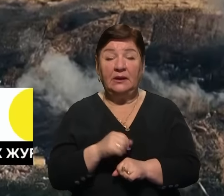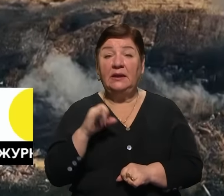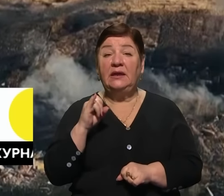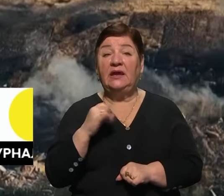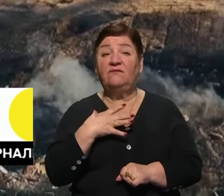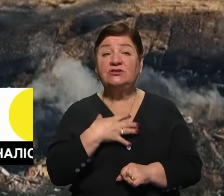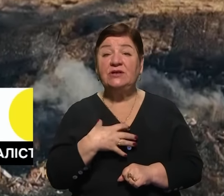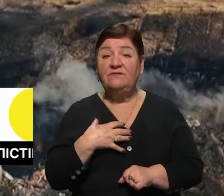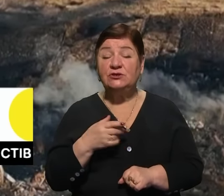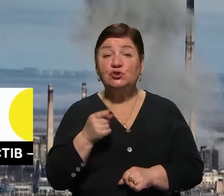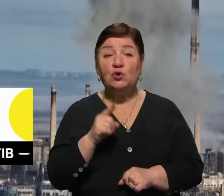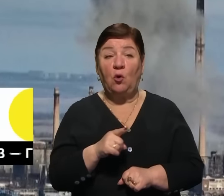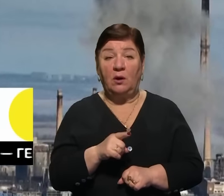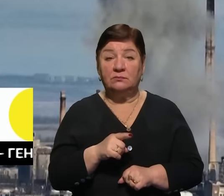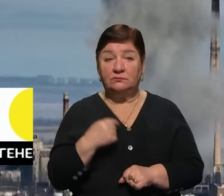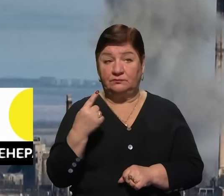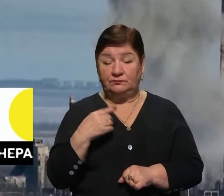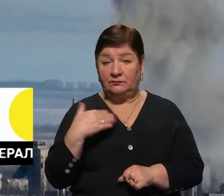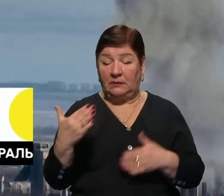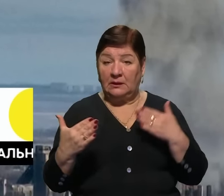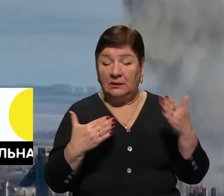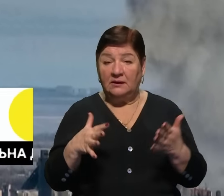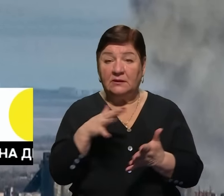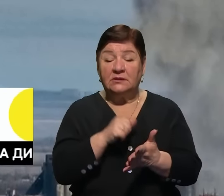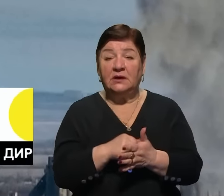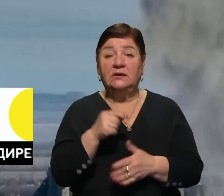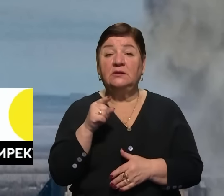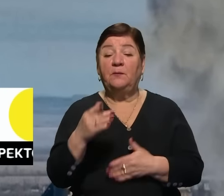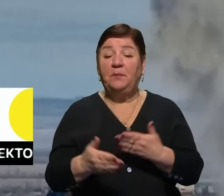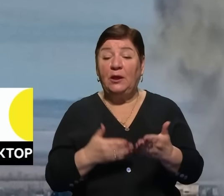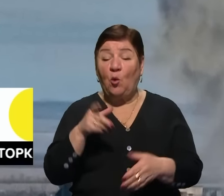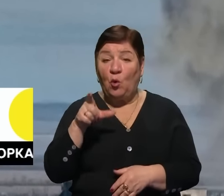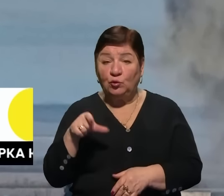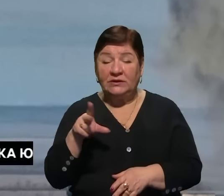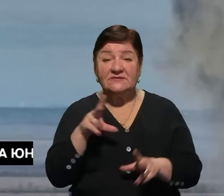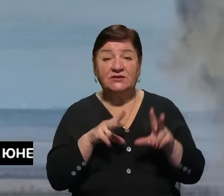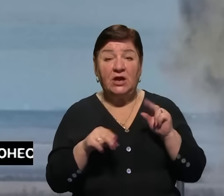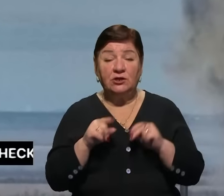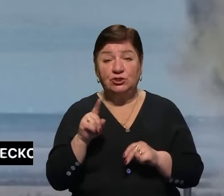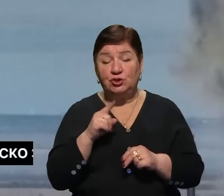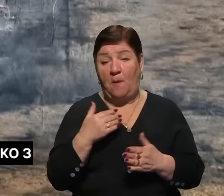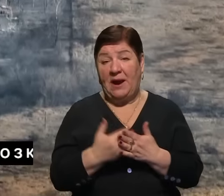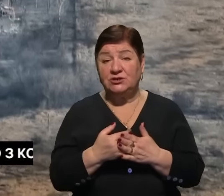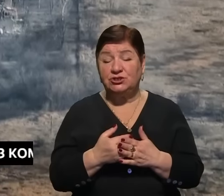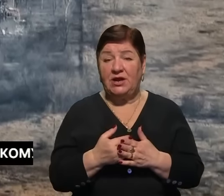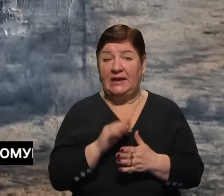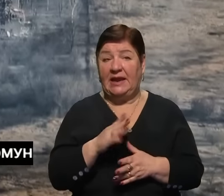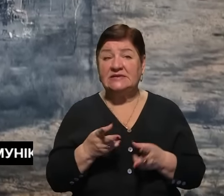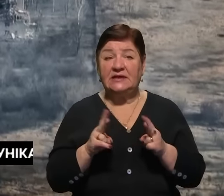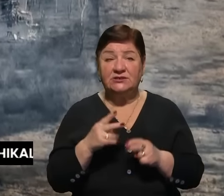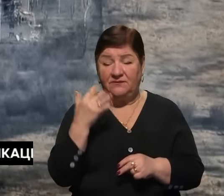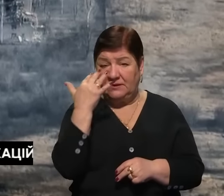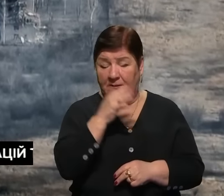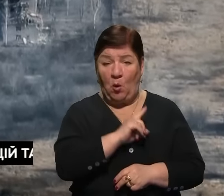можливість, з одному, уражати піхоту, незважаючи на те, що там майже не залишилося видимих